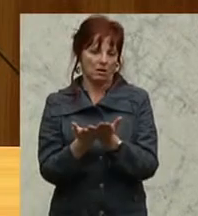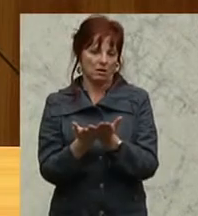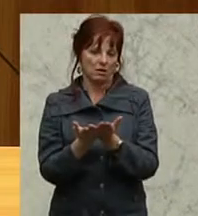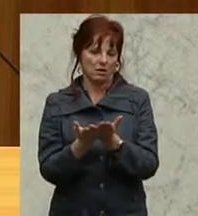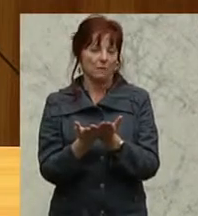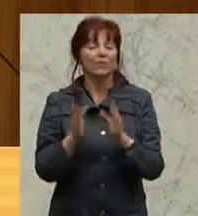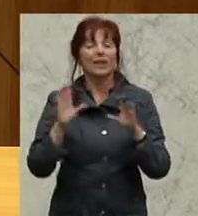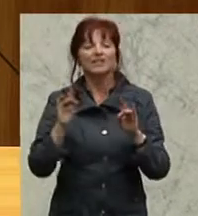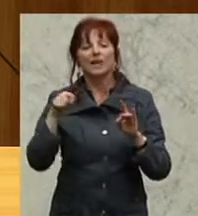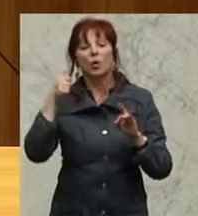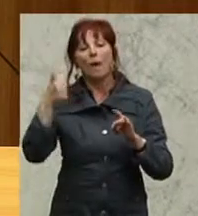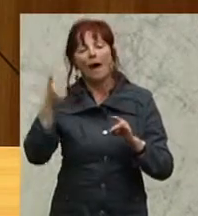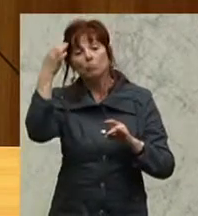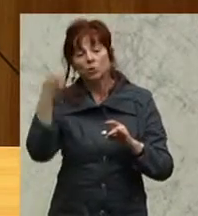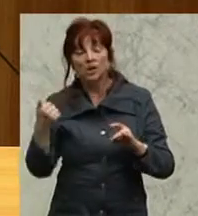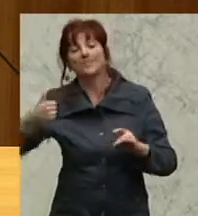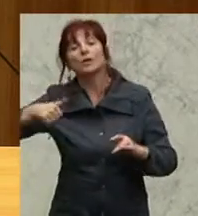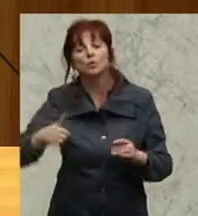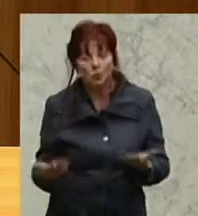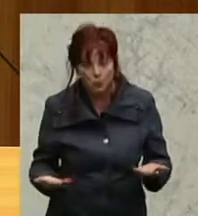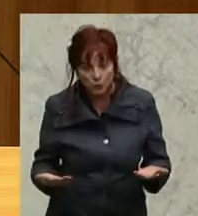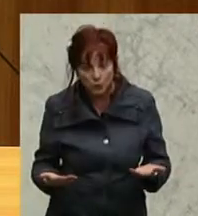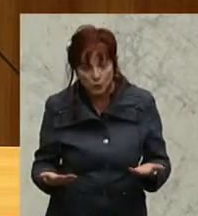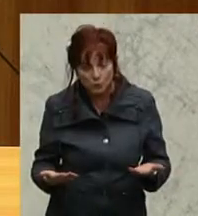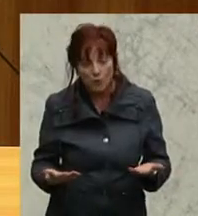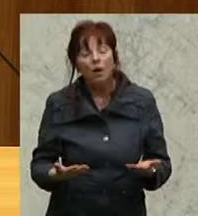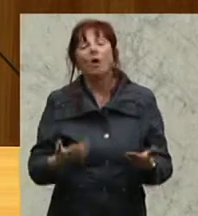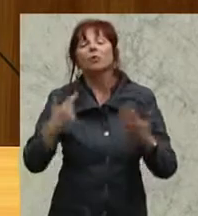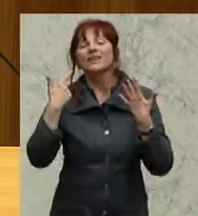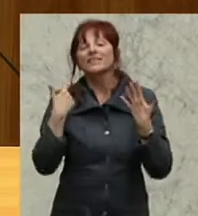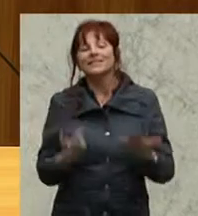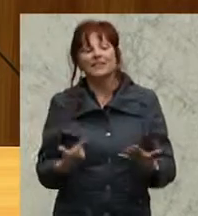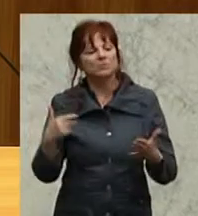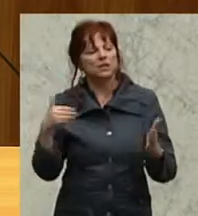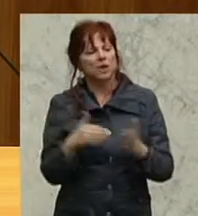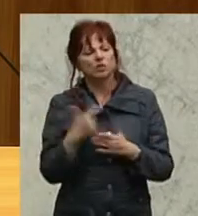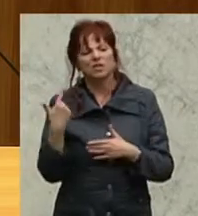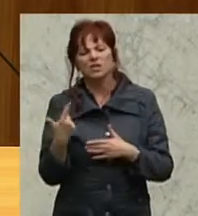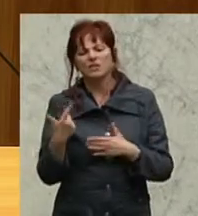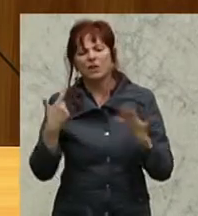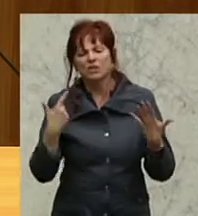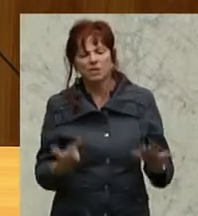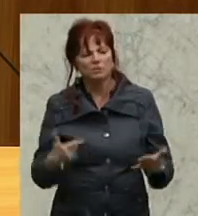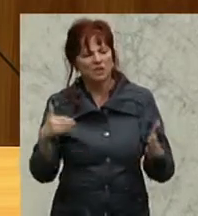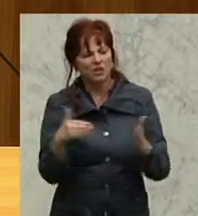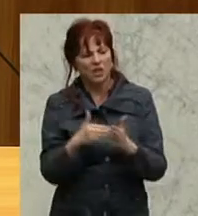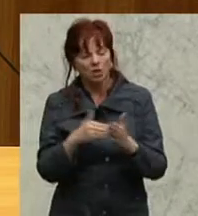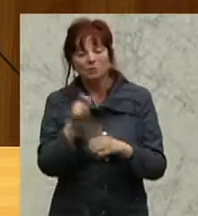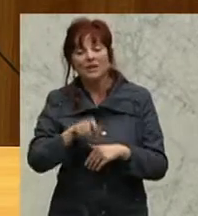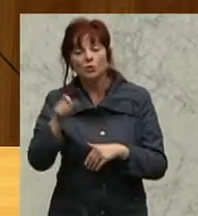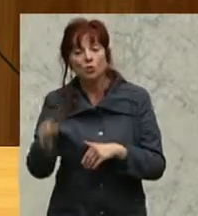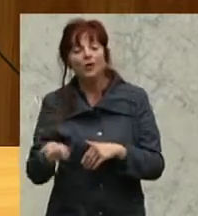Prozent dazu. Und dann gibt es noch 70.000, 72.158, die in Schulungen sind. Wir haben